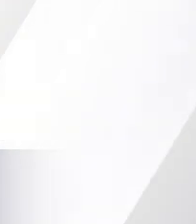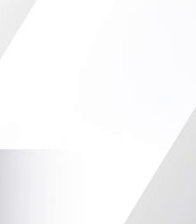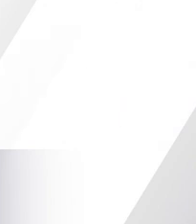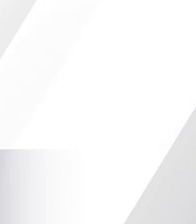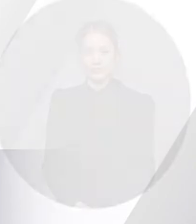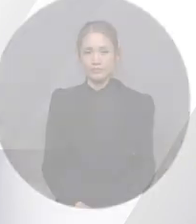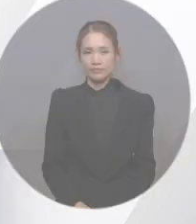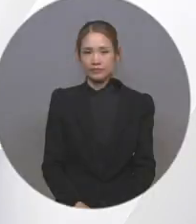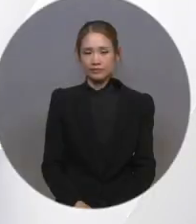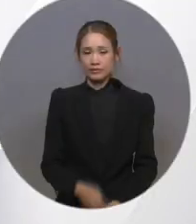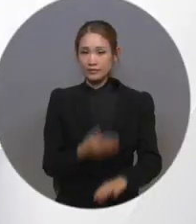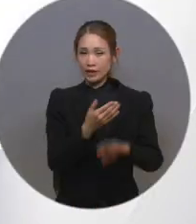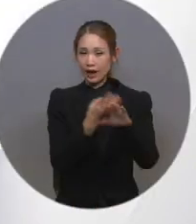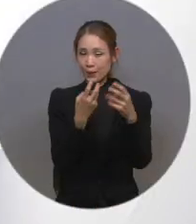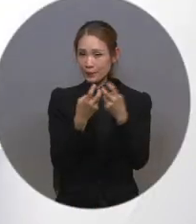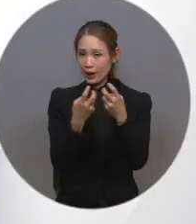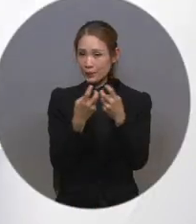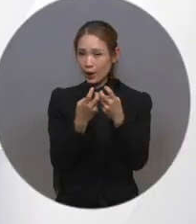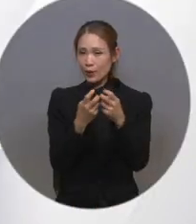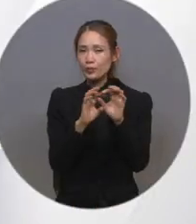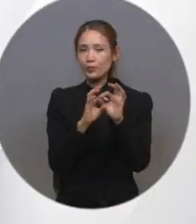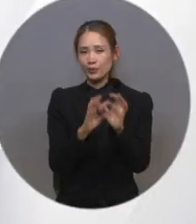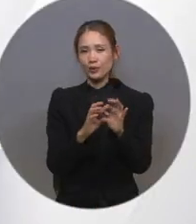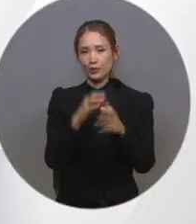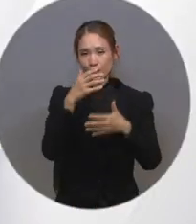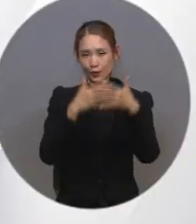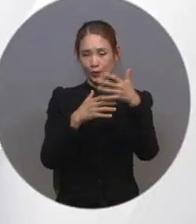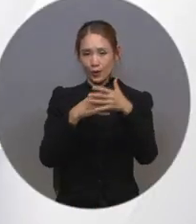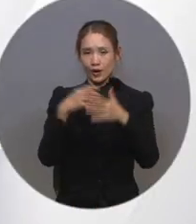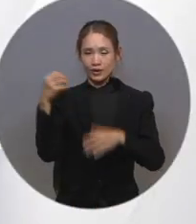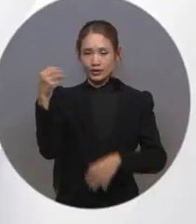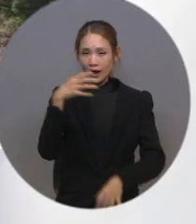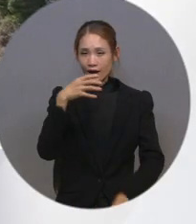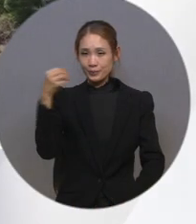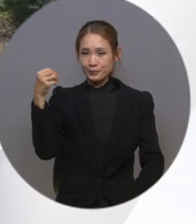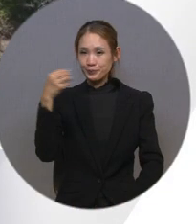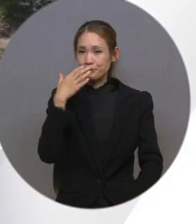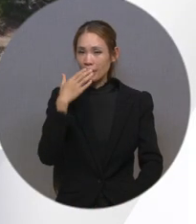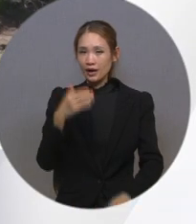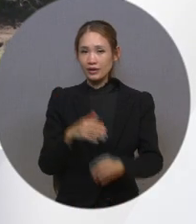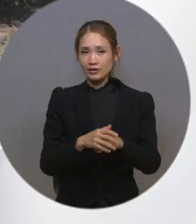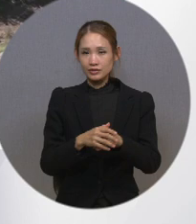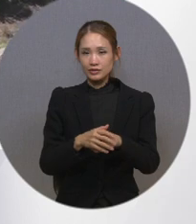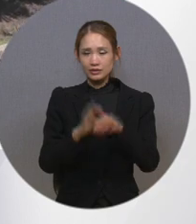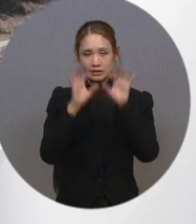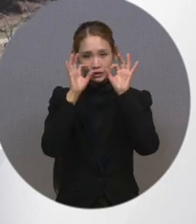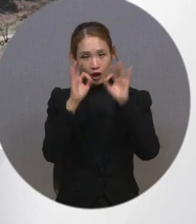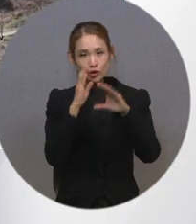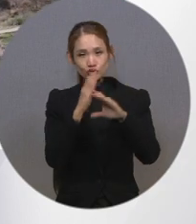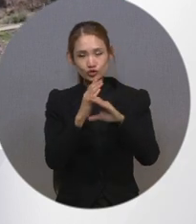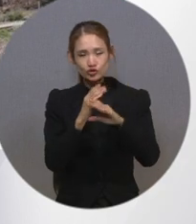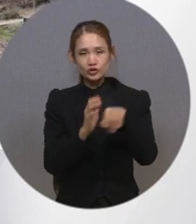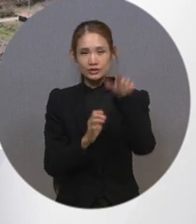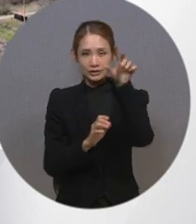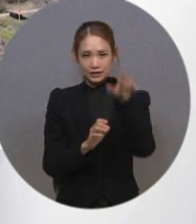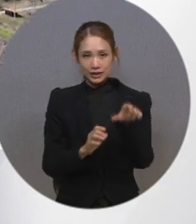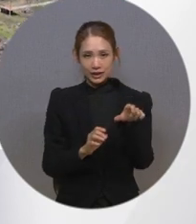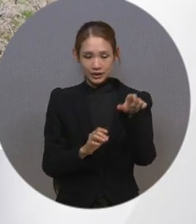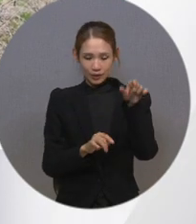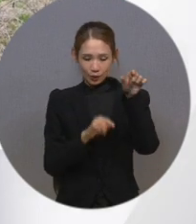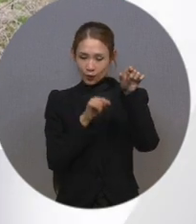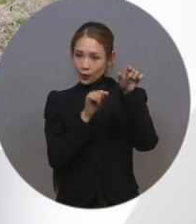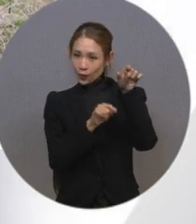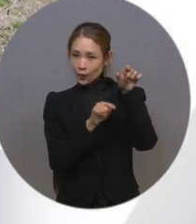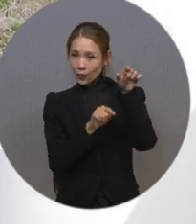다른 방법으로도 화면 해설 방송을 켜고 끌 수 있는데요. 채널 시청 중 기가 지니 리모컨에서 오른쪽